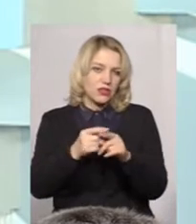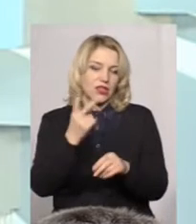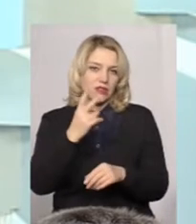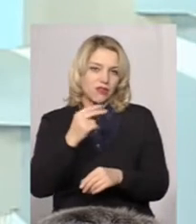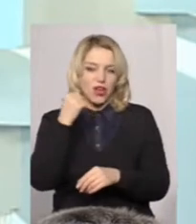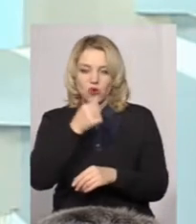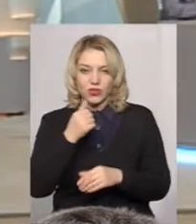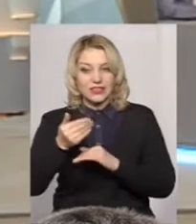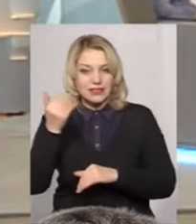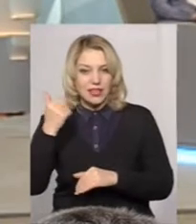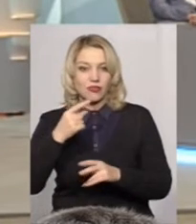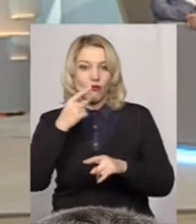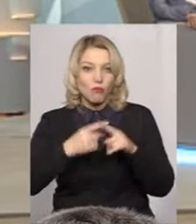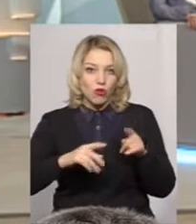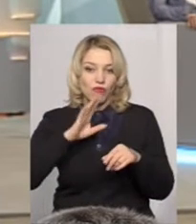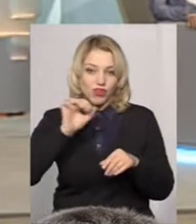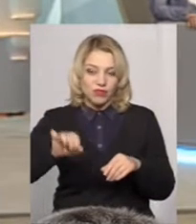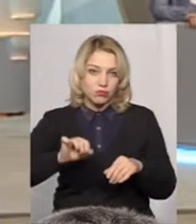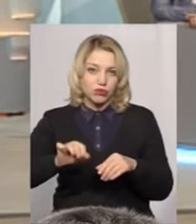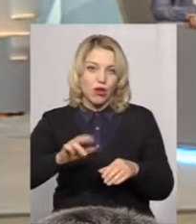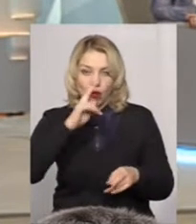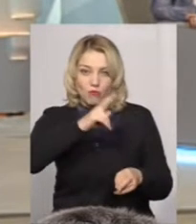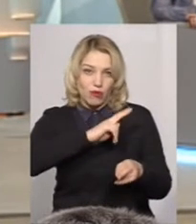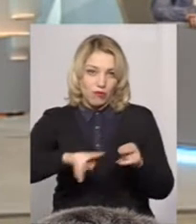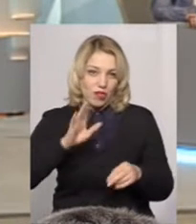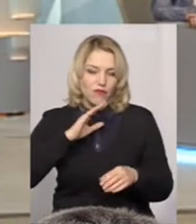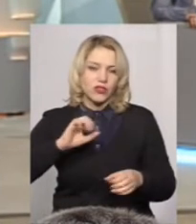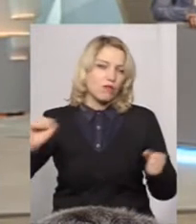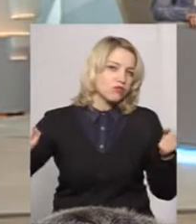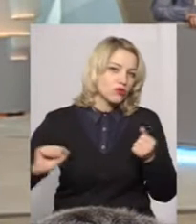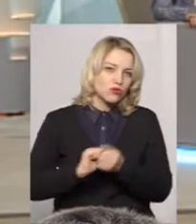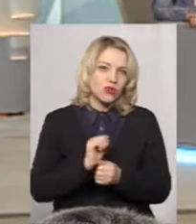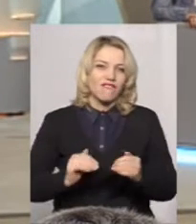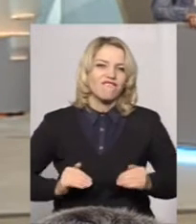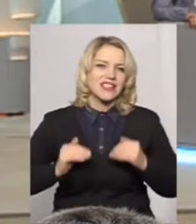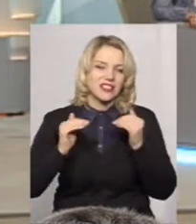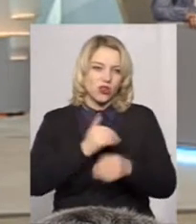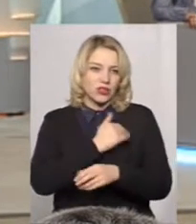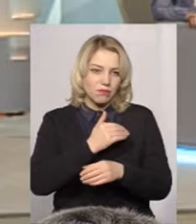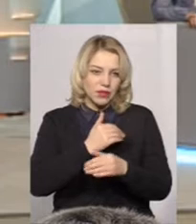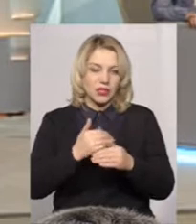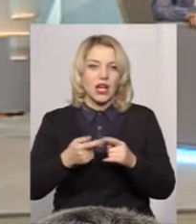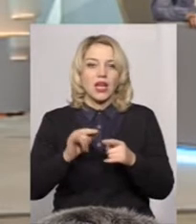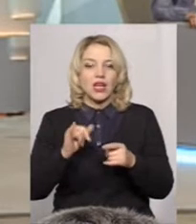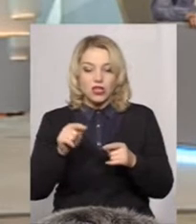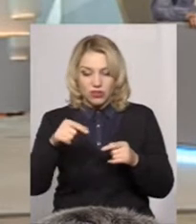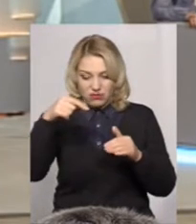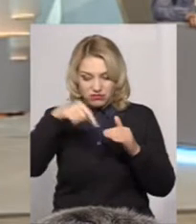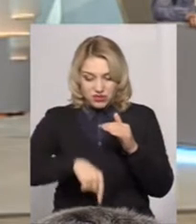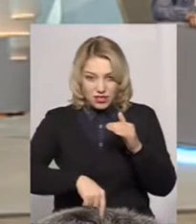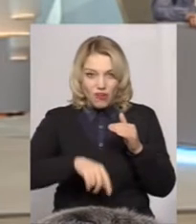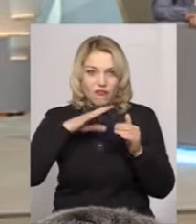крениць Хмельницької області вода пропала. Тобто посуха, високі температури, підшкірна вода пішла нижче, а та, була, вона була, ну,